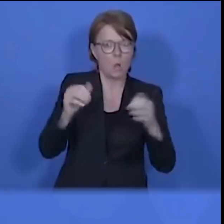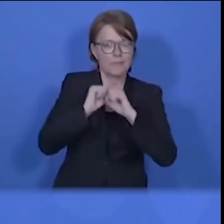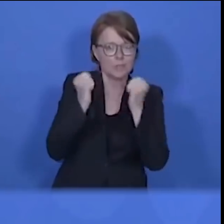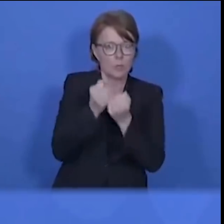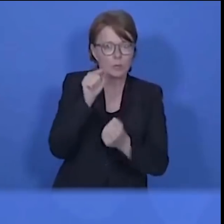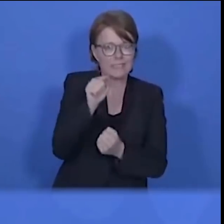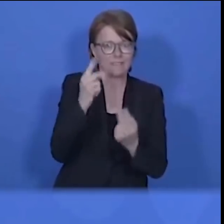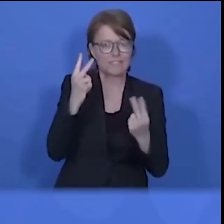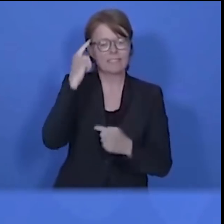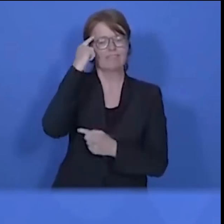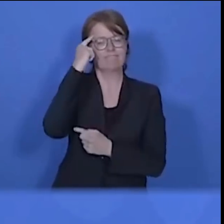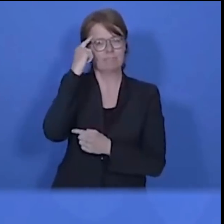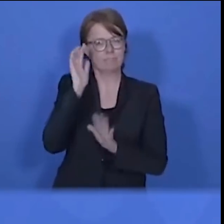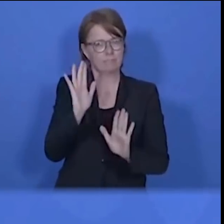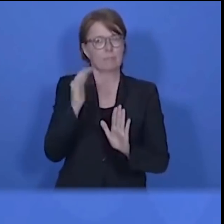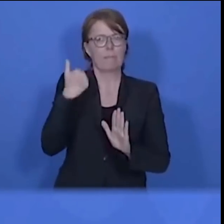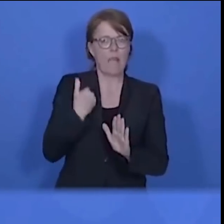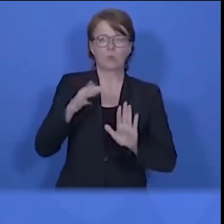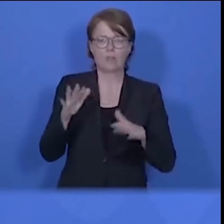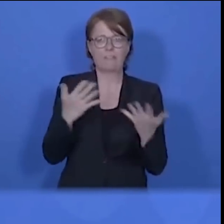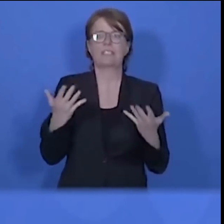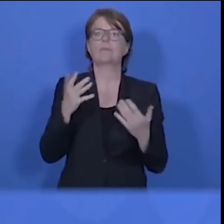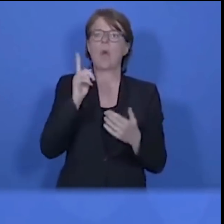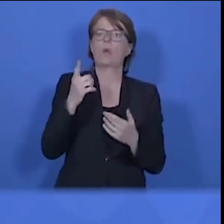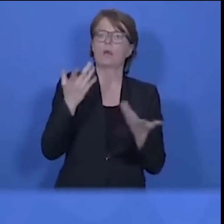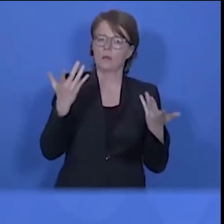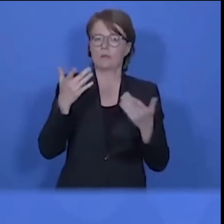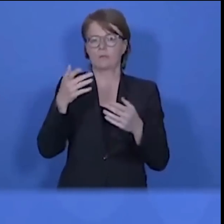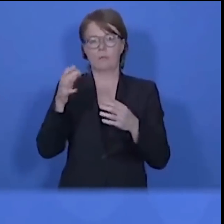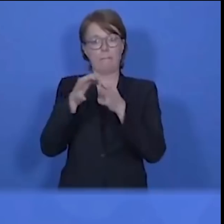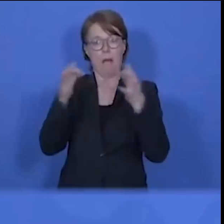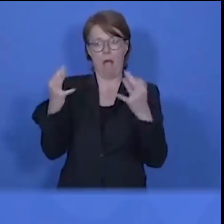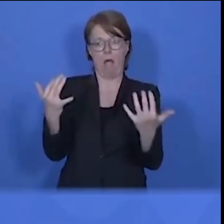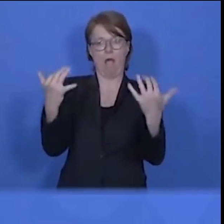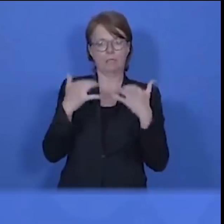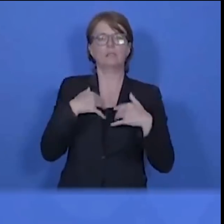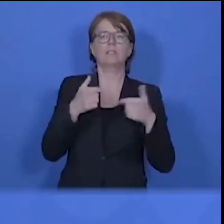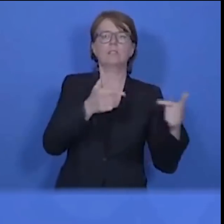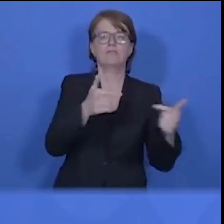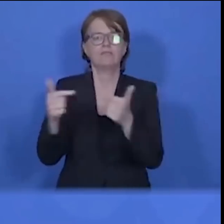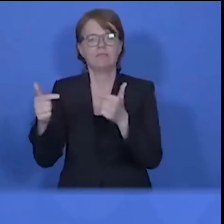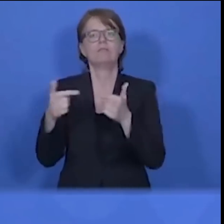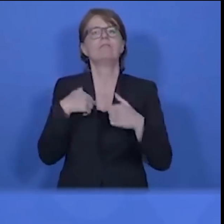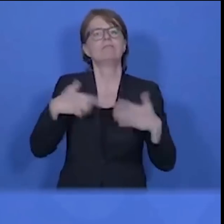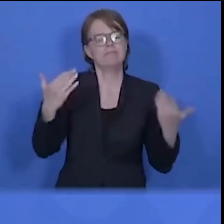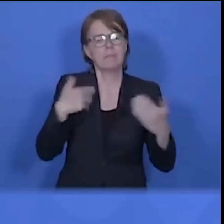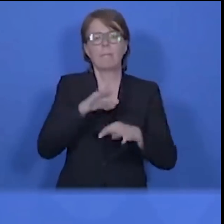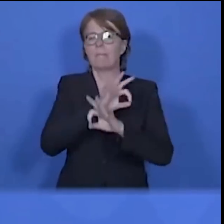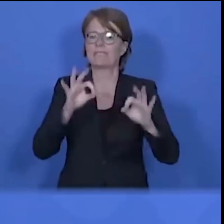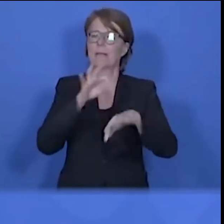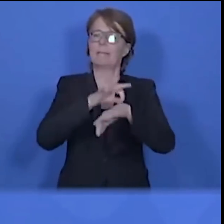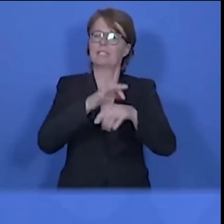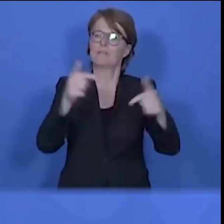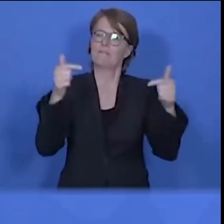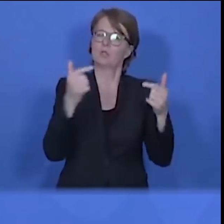Zahl der schwer erkrankten Corona-Erkrankten bewältigen kann und jedem Patienten die bestmögliche